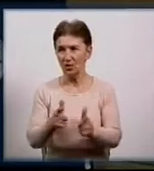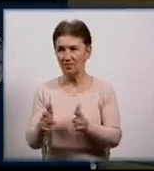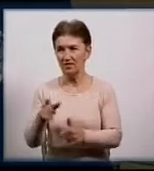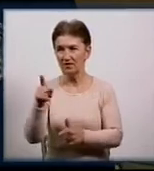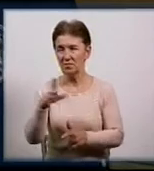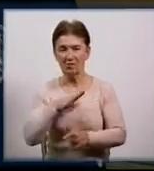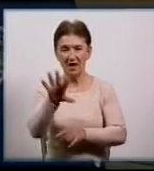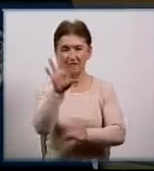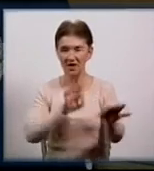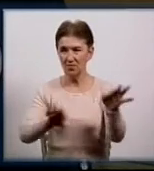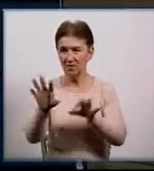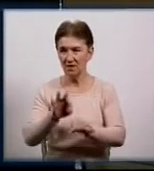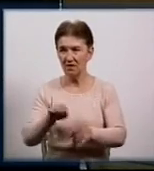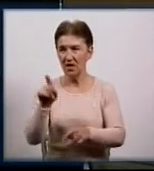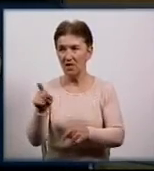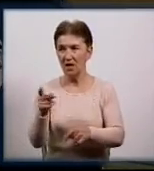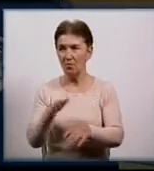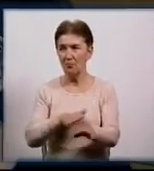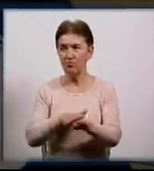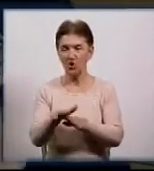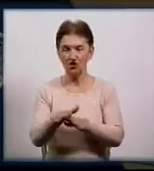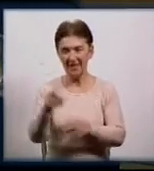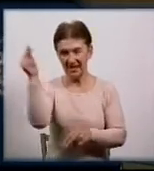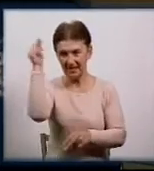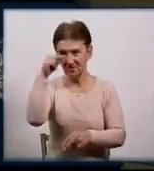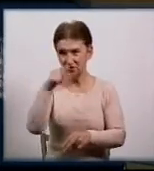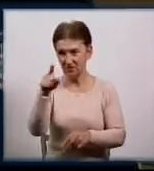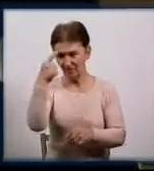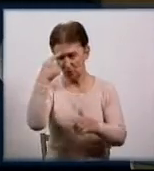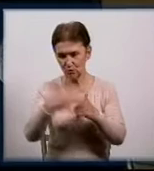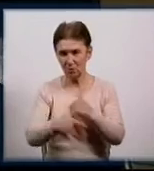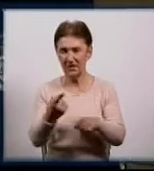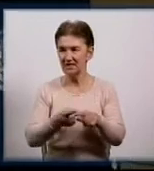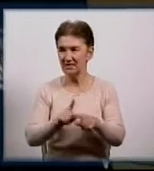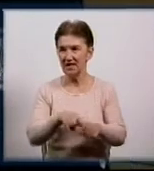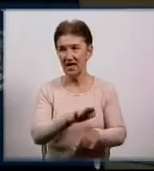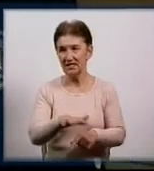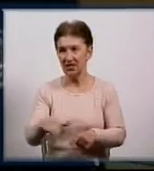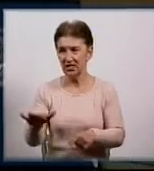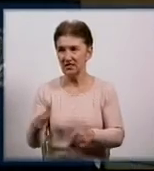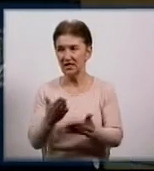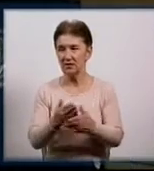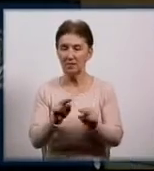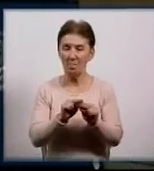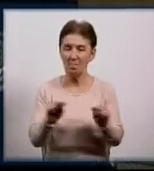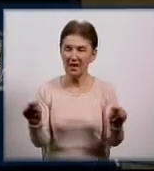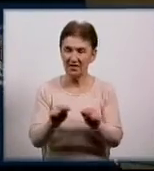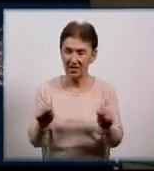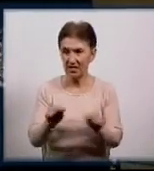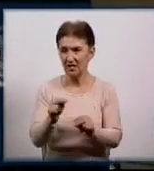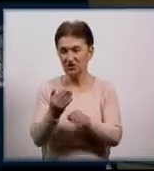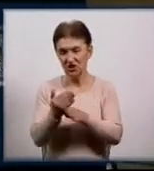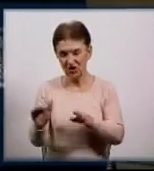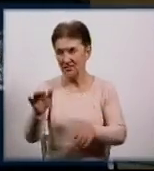відібрані, вони пройшли навчання, тому що ви розумієте, що це діти. Тобто елементи педагогіки, педагогічної освіти,